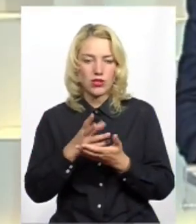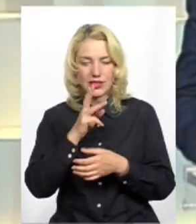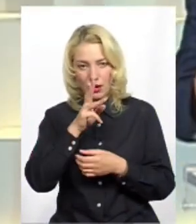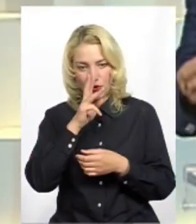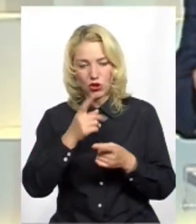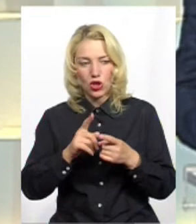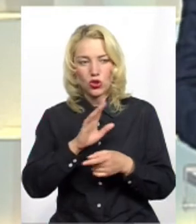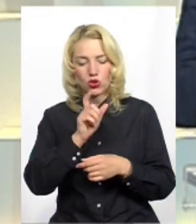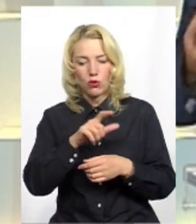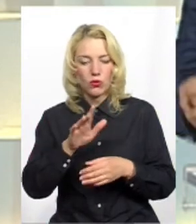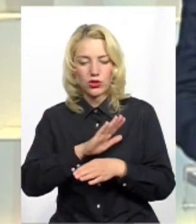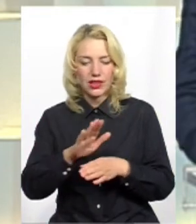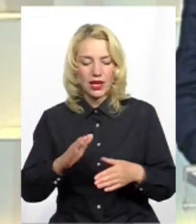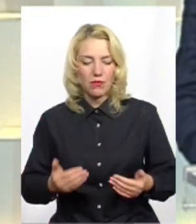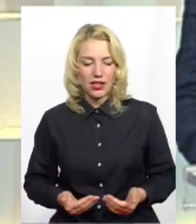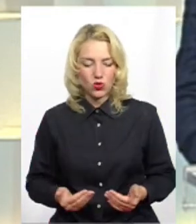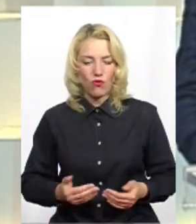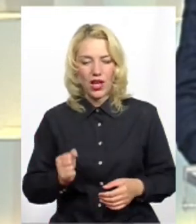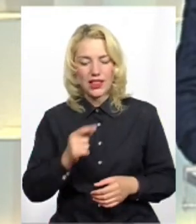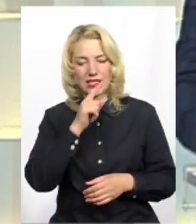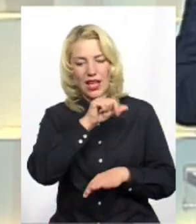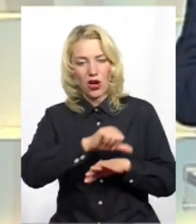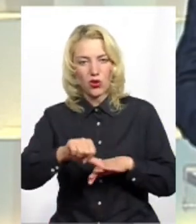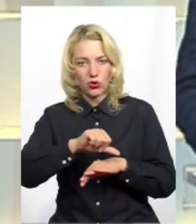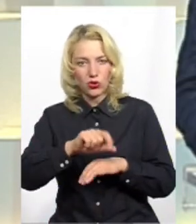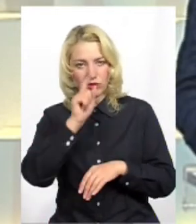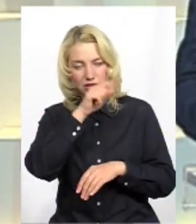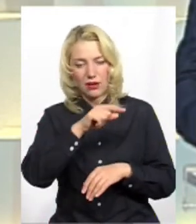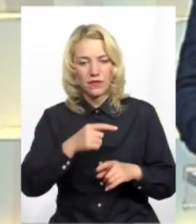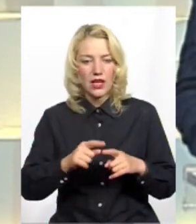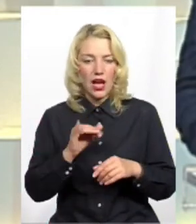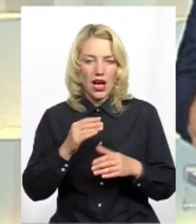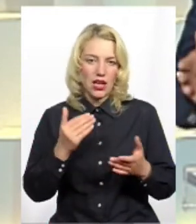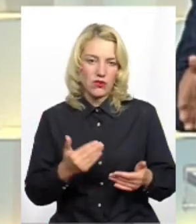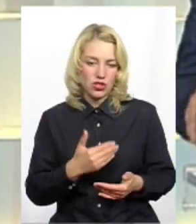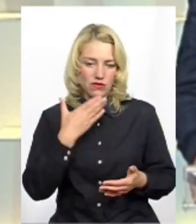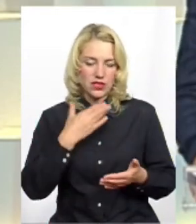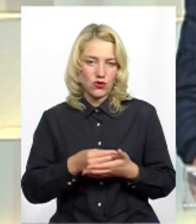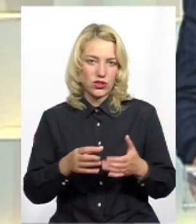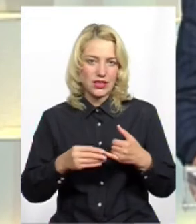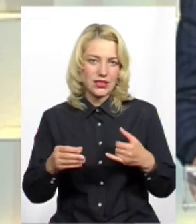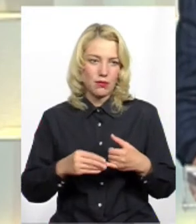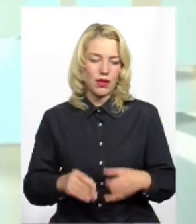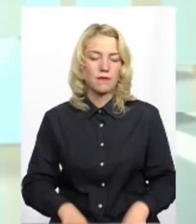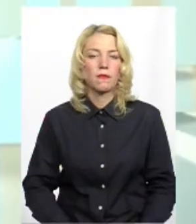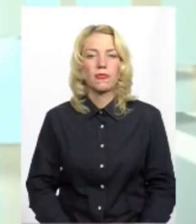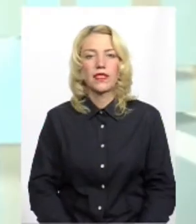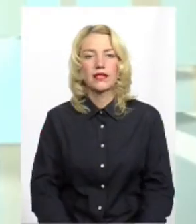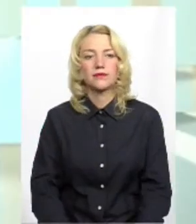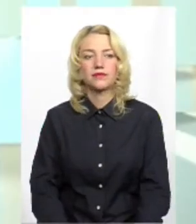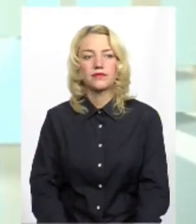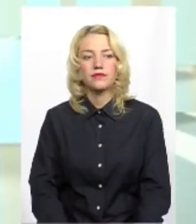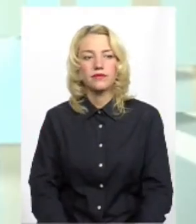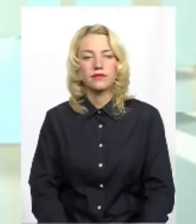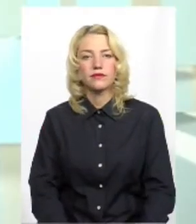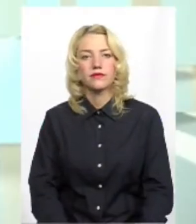люди не працювали за кордоном, не жили у вагончиках, а жили в себе на своїй землі і отримали достойні зарплат. Дякую, зрозуміла ваша